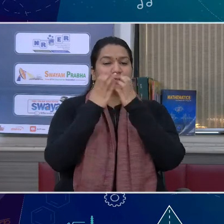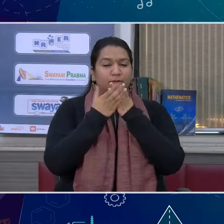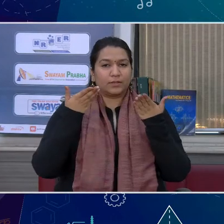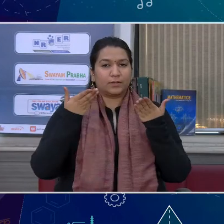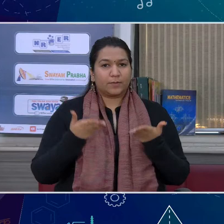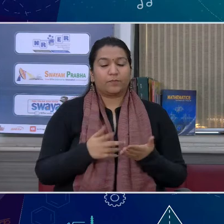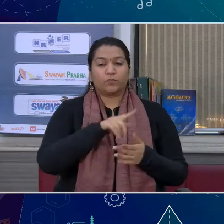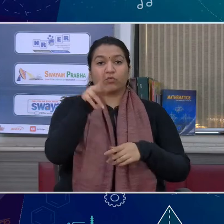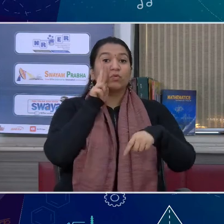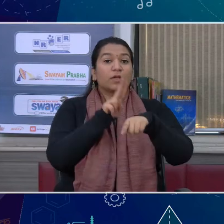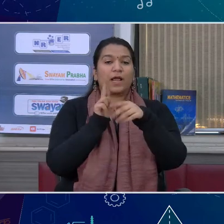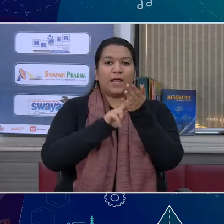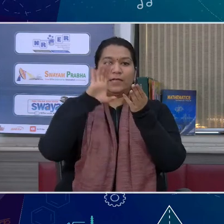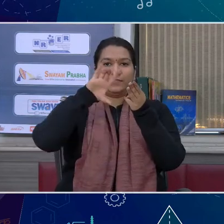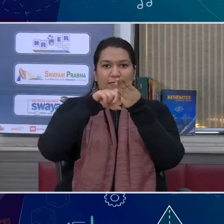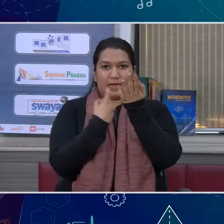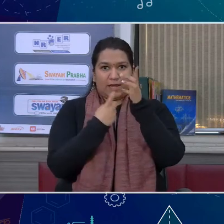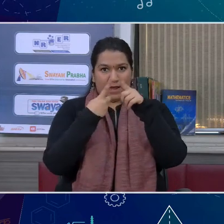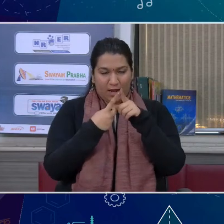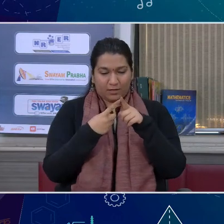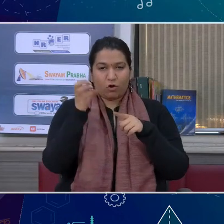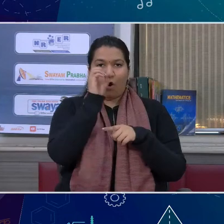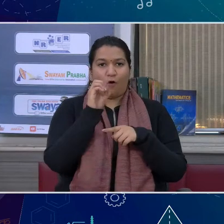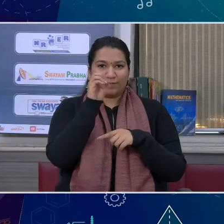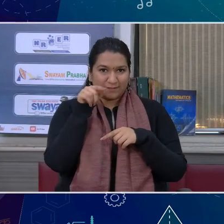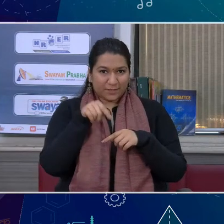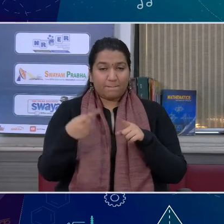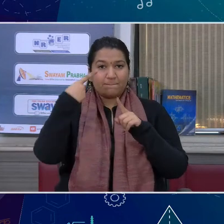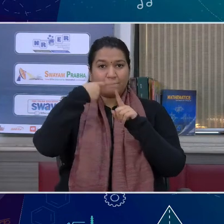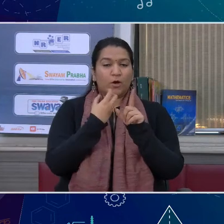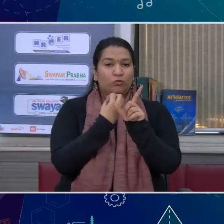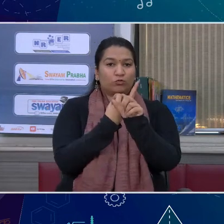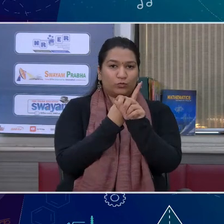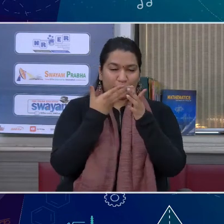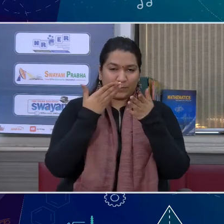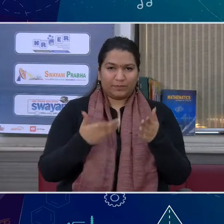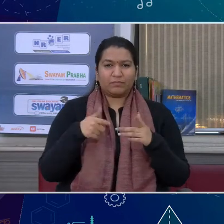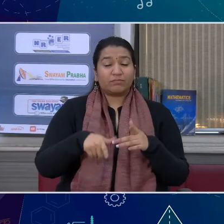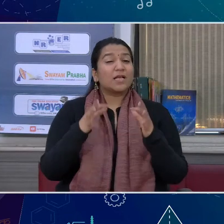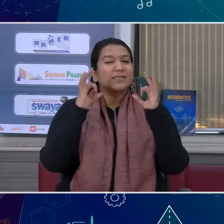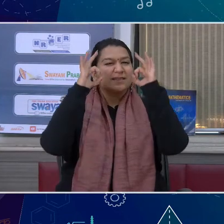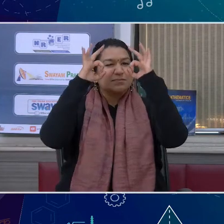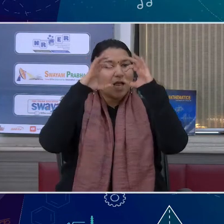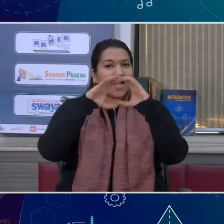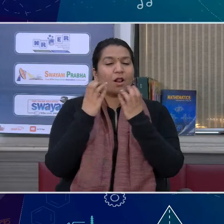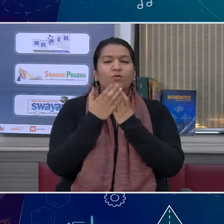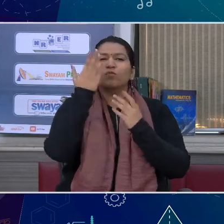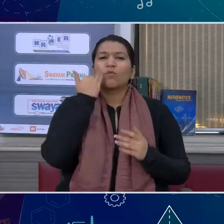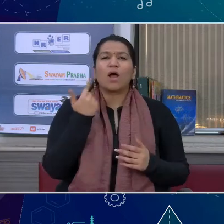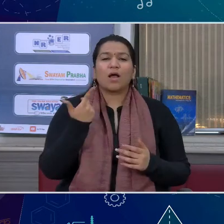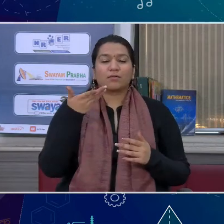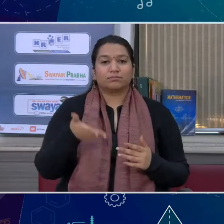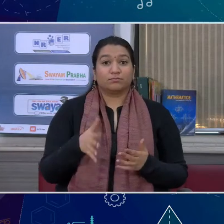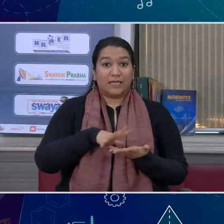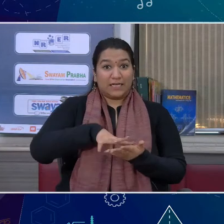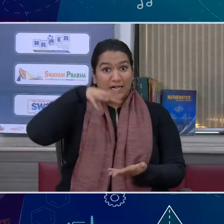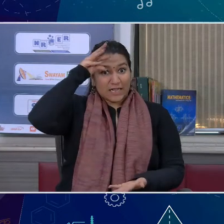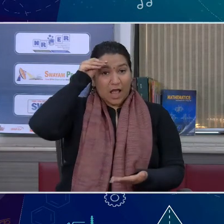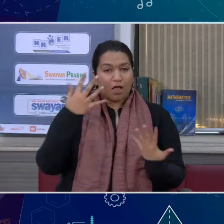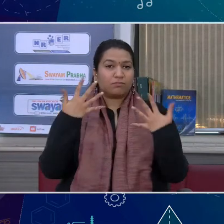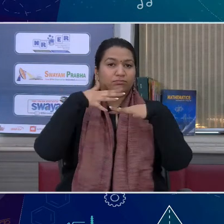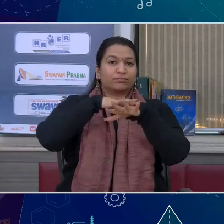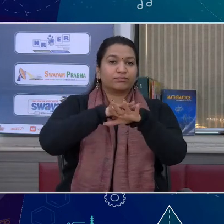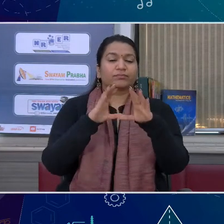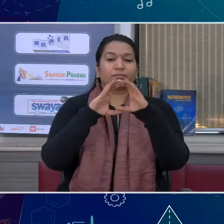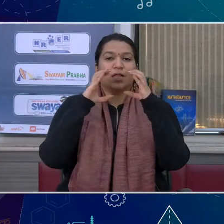नमबर 12 और NCRT ऑफिशल यूट्यूब चानल तो ये है हमारी खास क्लास्रूम क्योंकि ये है Teaching Learning Intervention